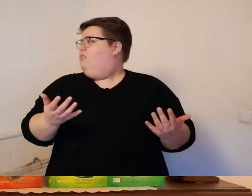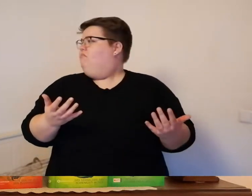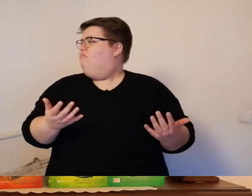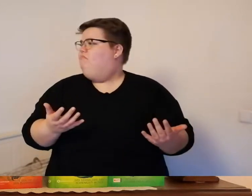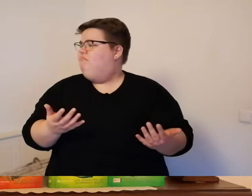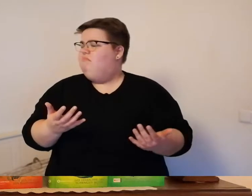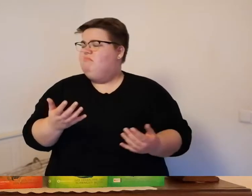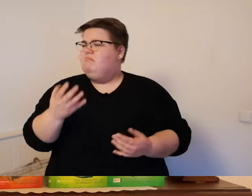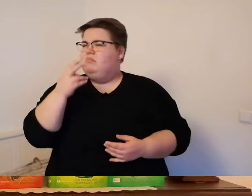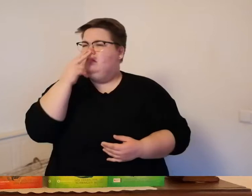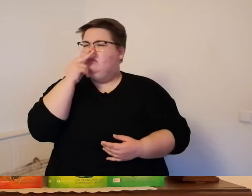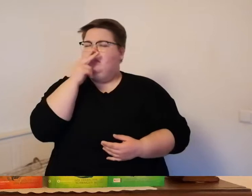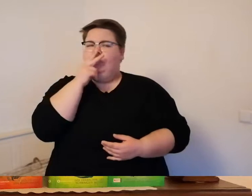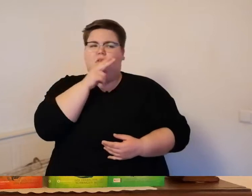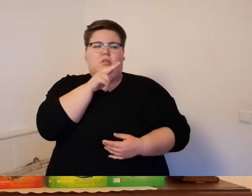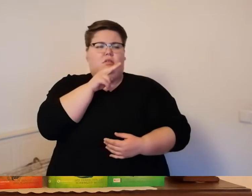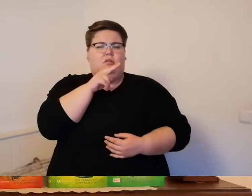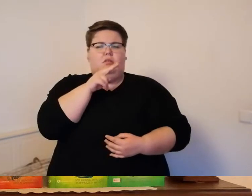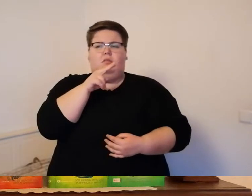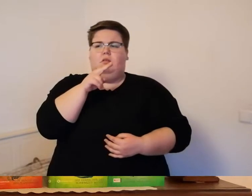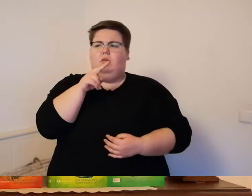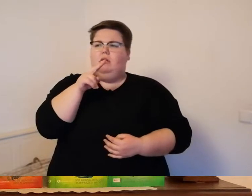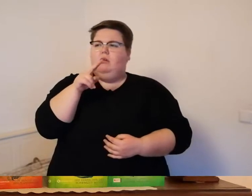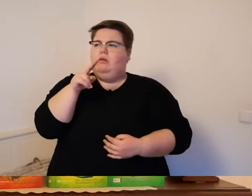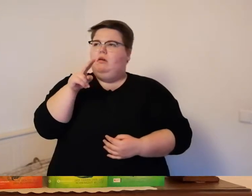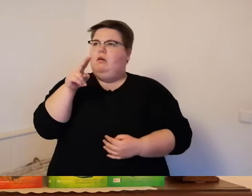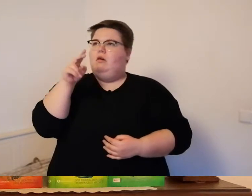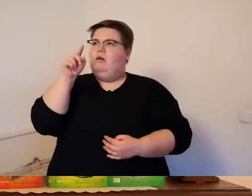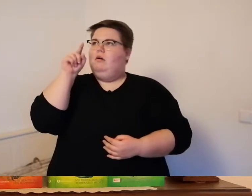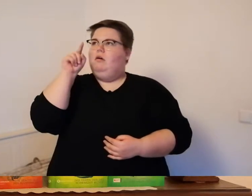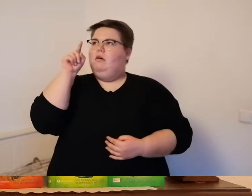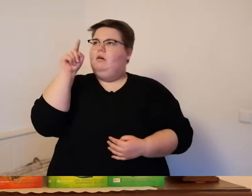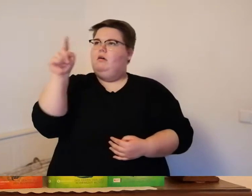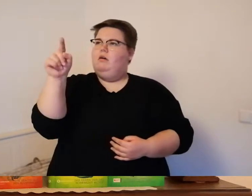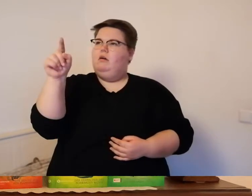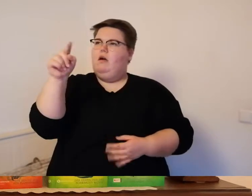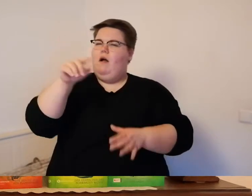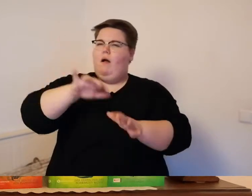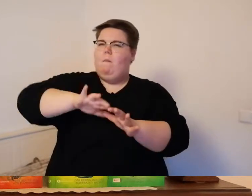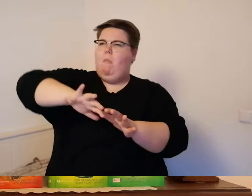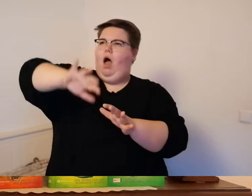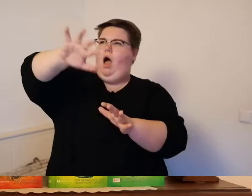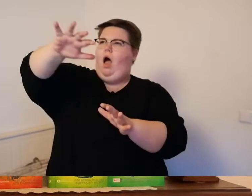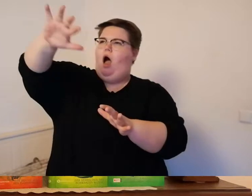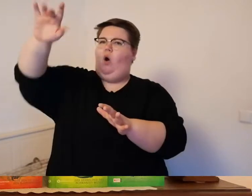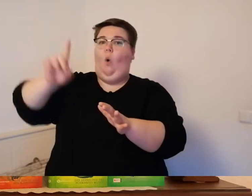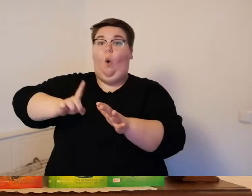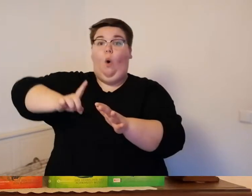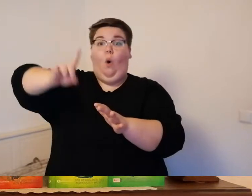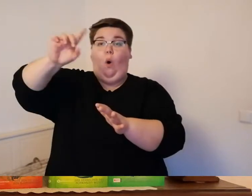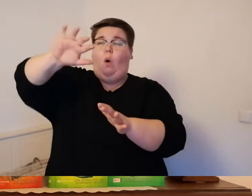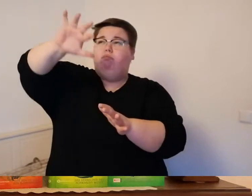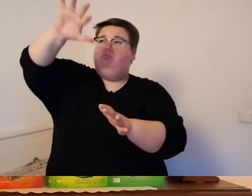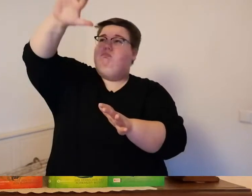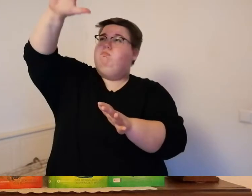bergspitze nachdenklich dann deutete er auf einen besonders zerklüfteten hohen berg der zwischen den anderen